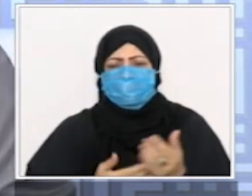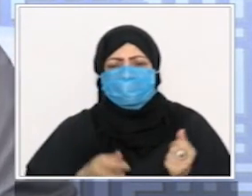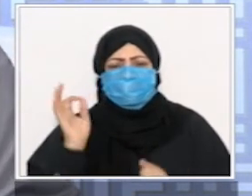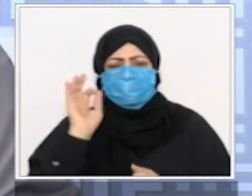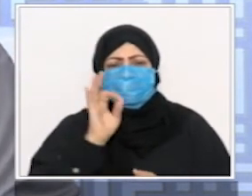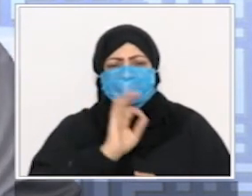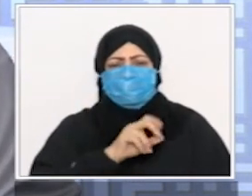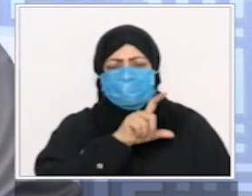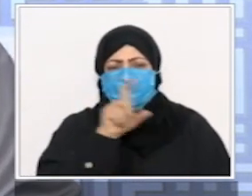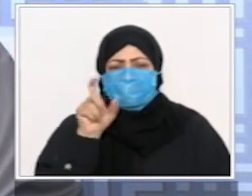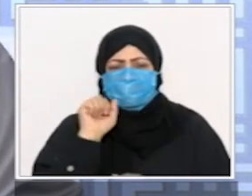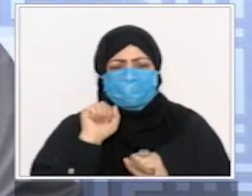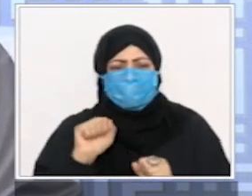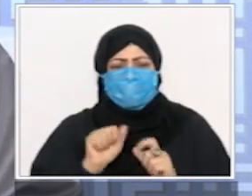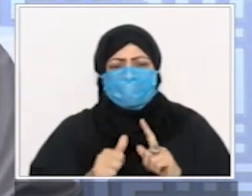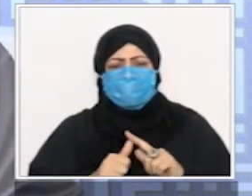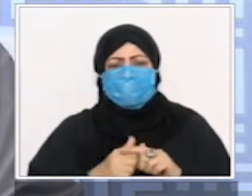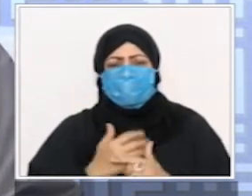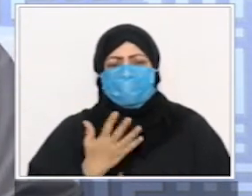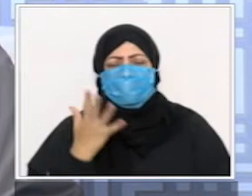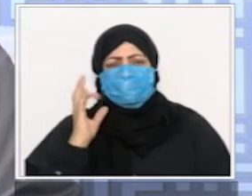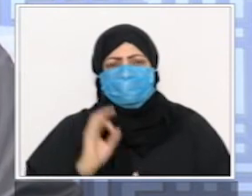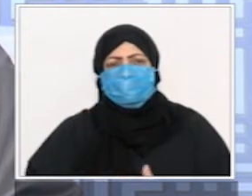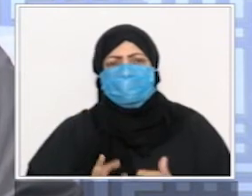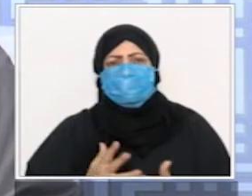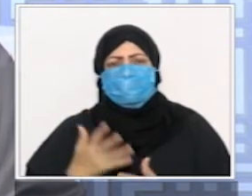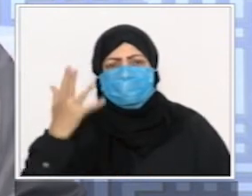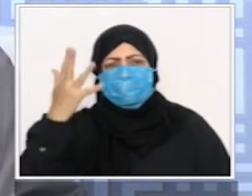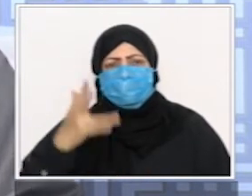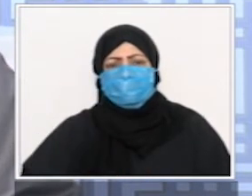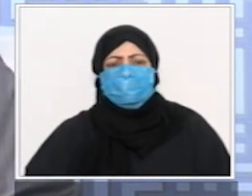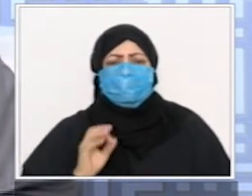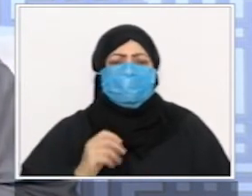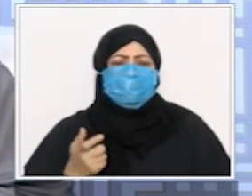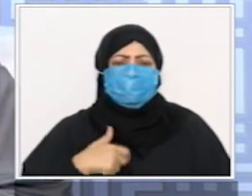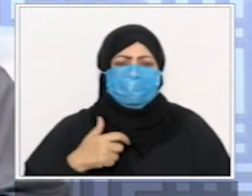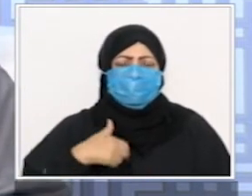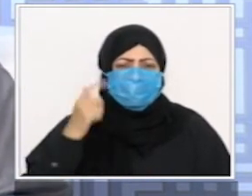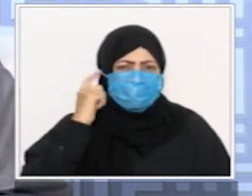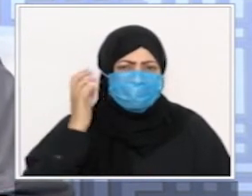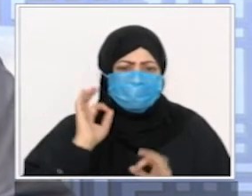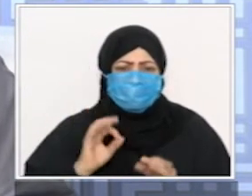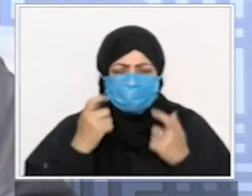الكلام هذا سواء منا أو من غيرها فليراجع ولينتبه وإذا تعذر عليكم